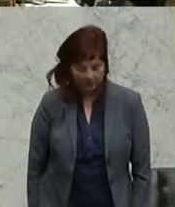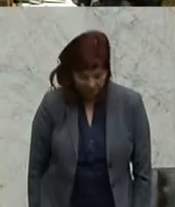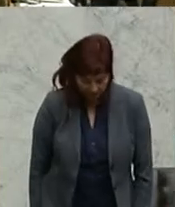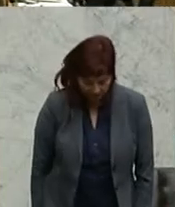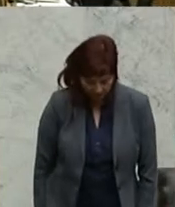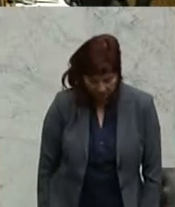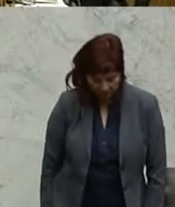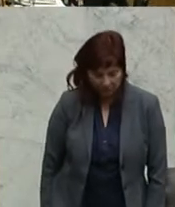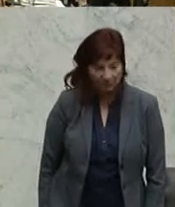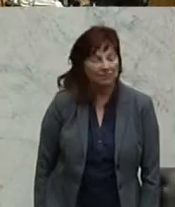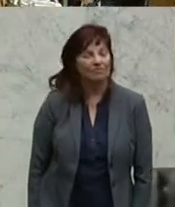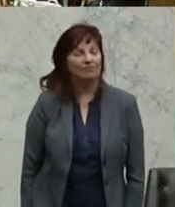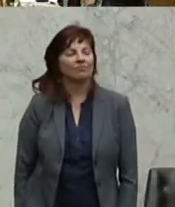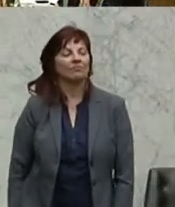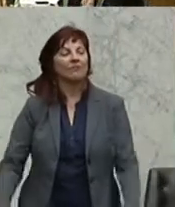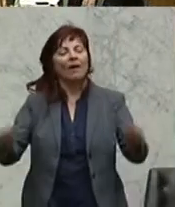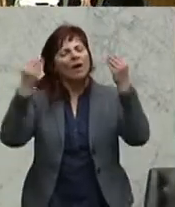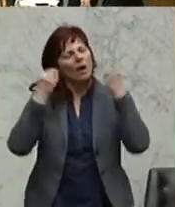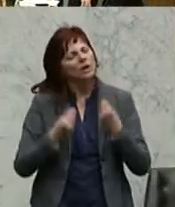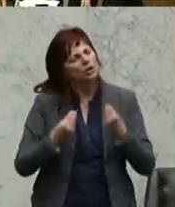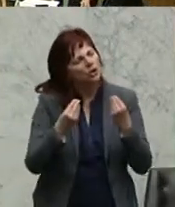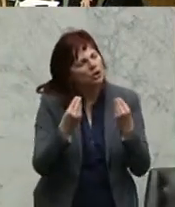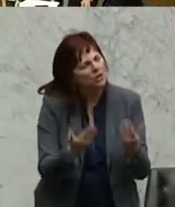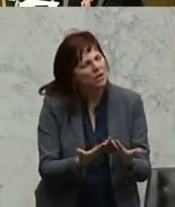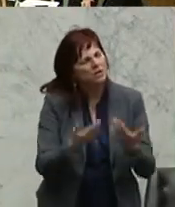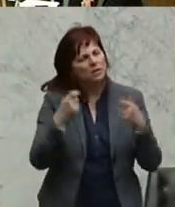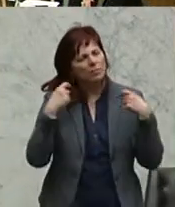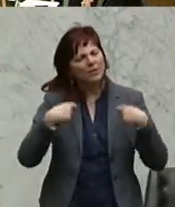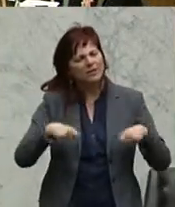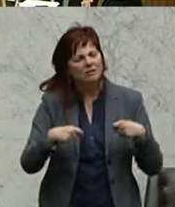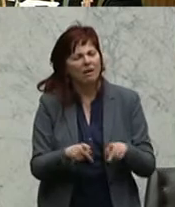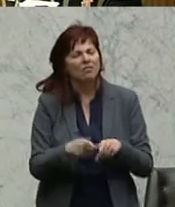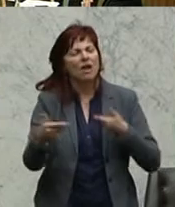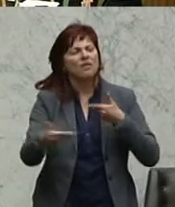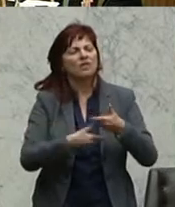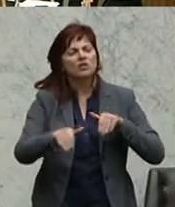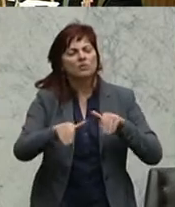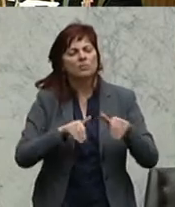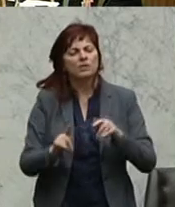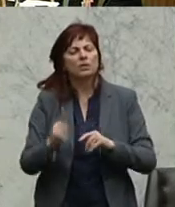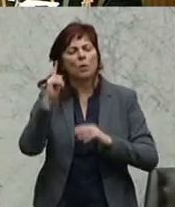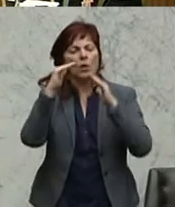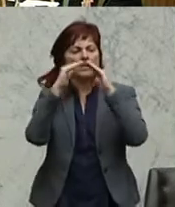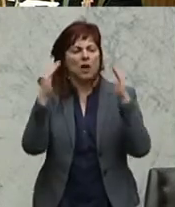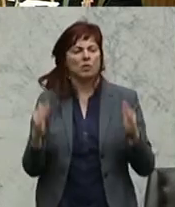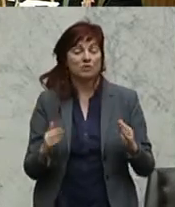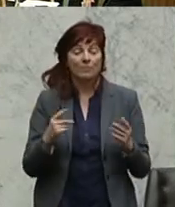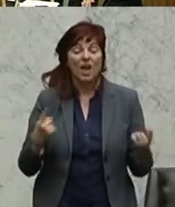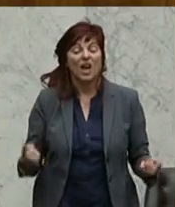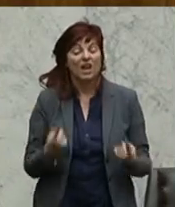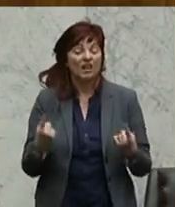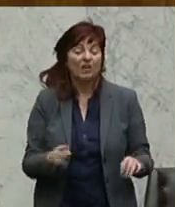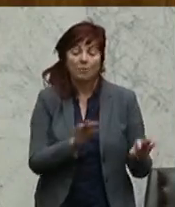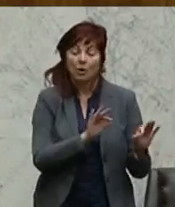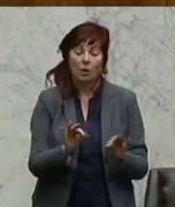einen Riegel vorzuschieben. Ernest Windholz, BZÖ ist der nächste Redner. Die Gewerbeordnung wird wohl ein ewiges Thema bleiben